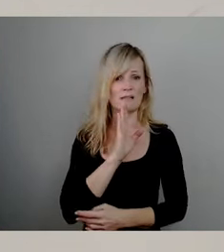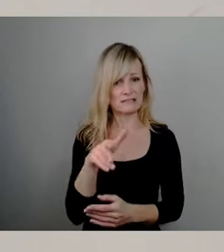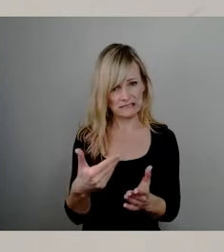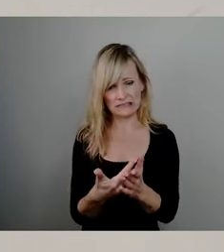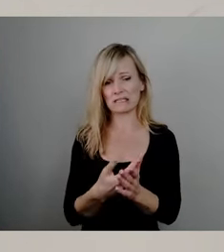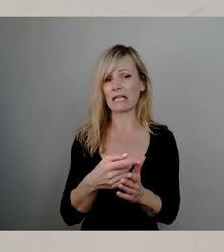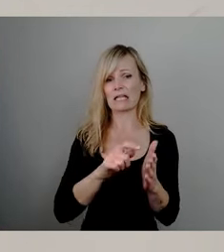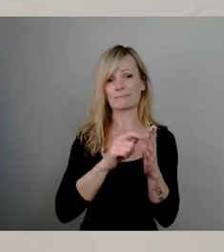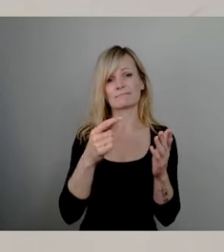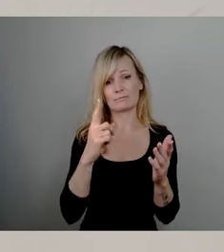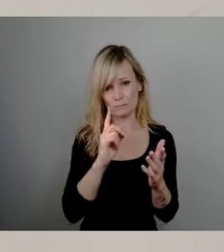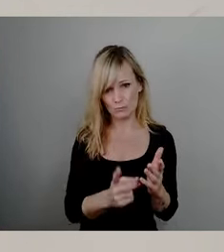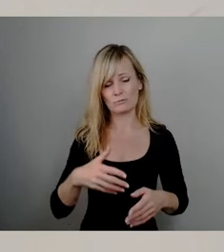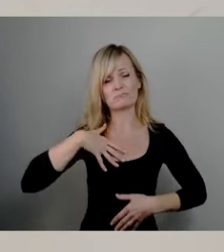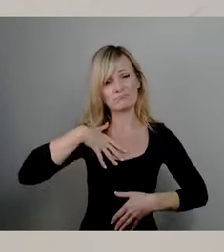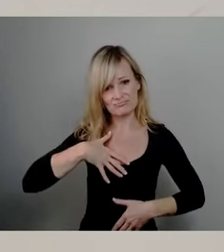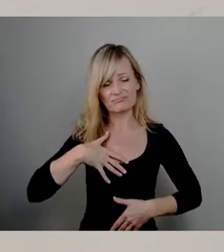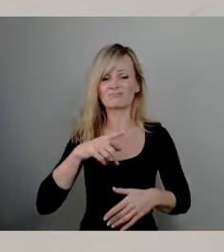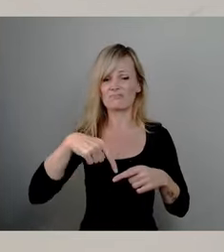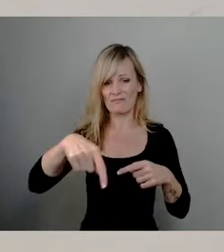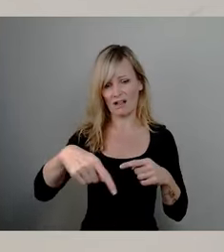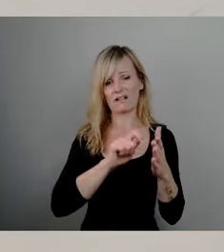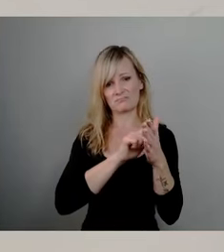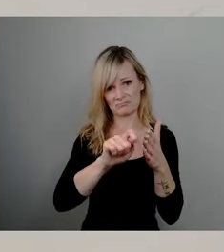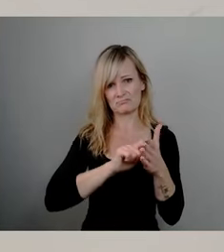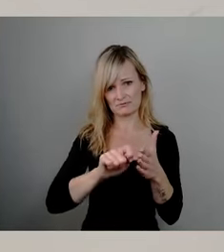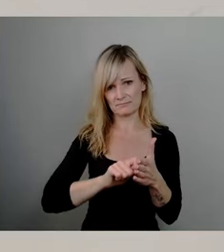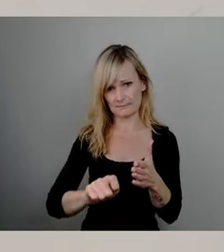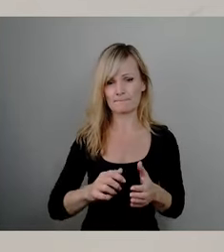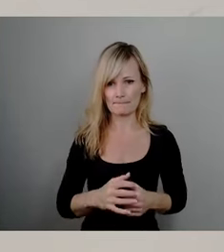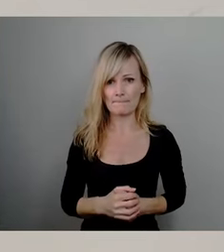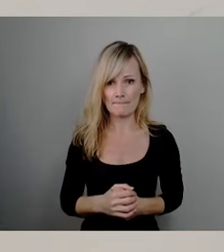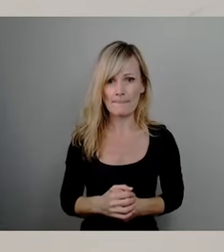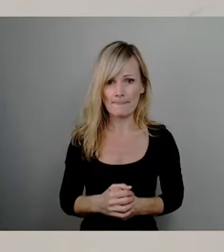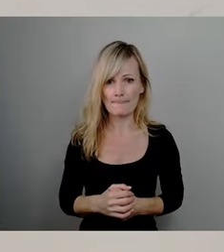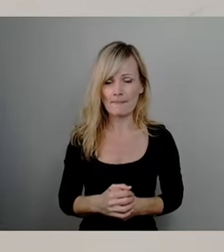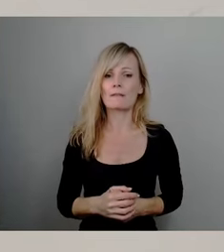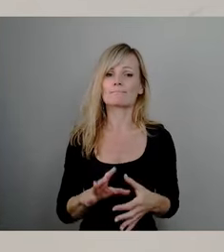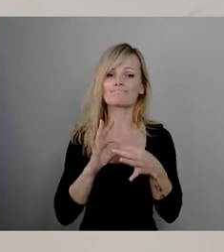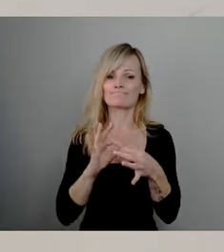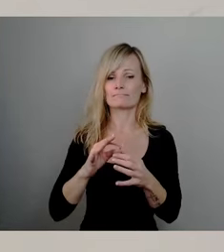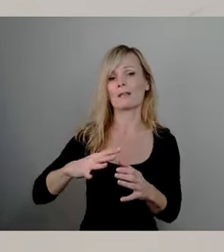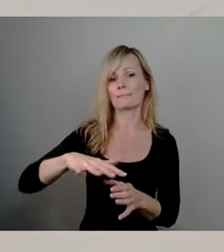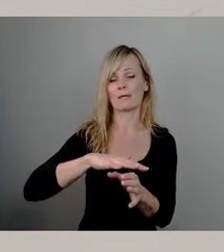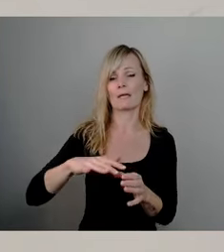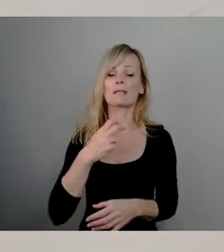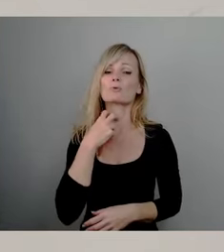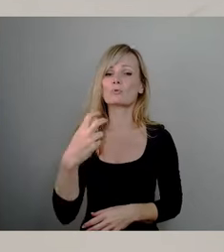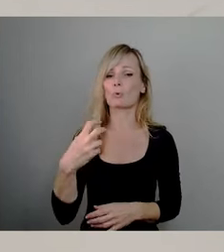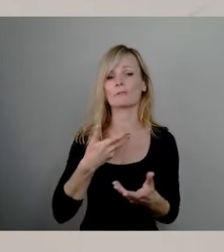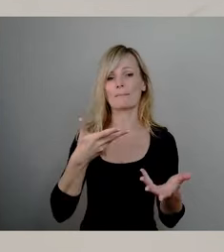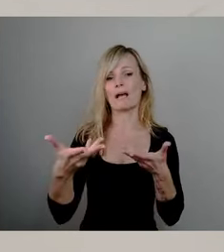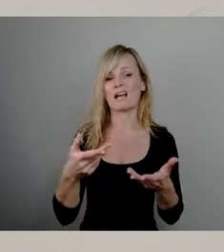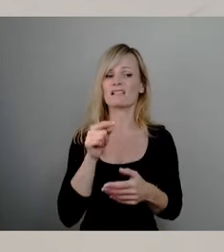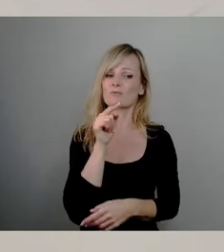gerechnet werden muss. Insbesondere im Bereich der Suchtberatung wird es so sein